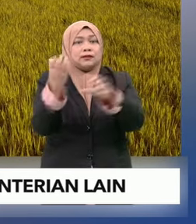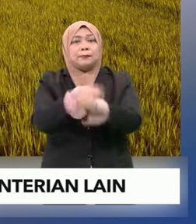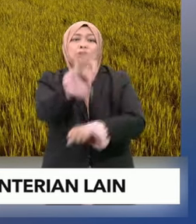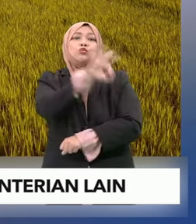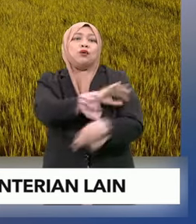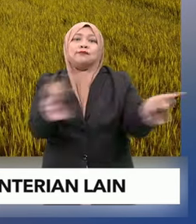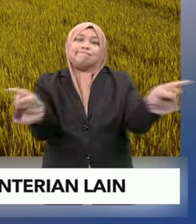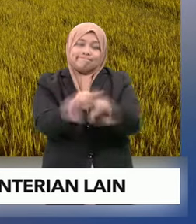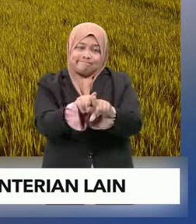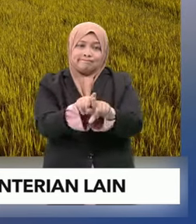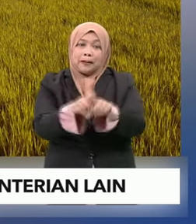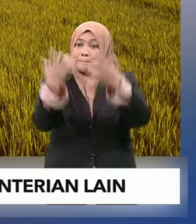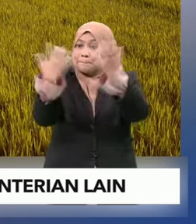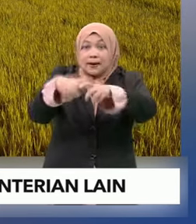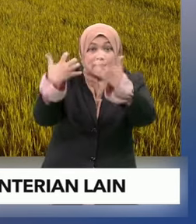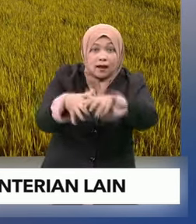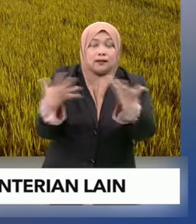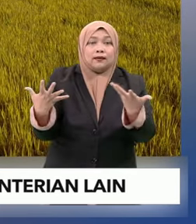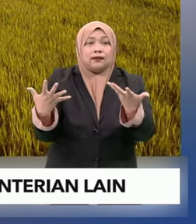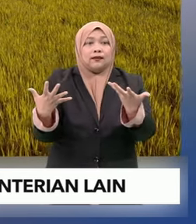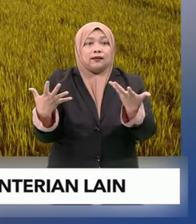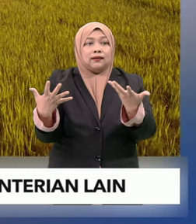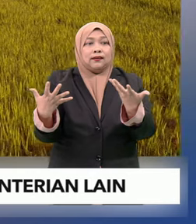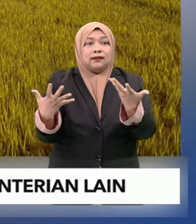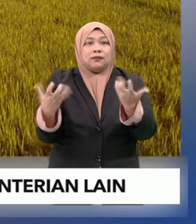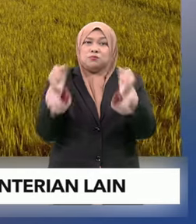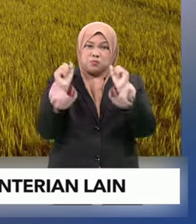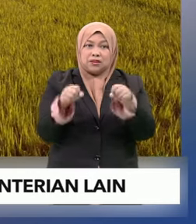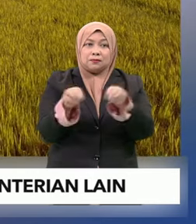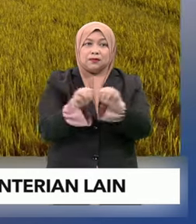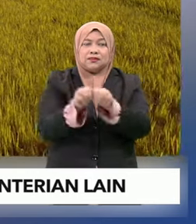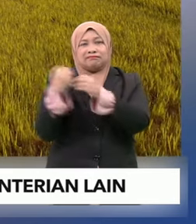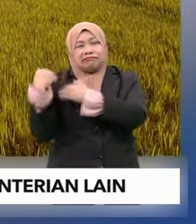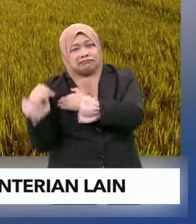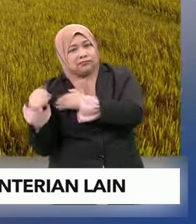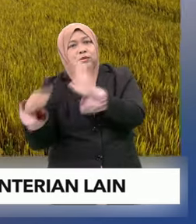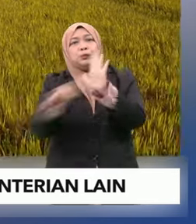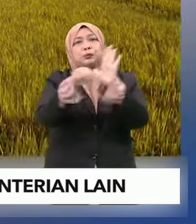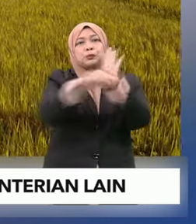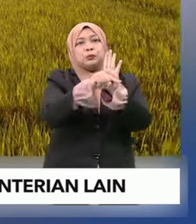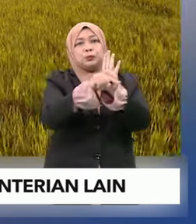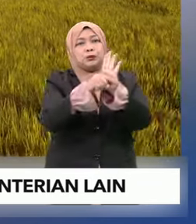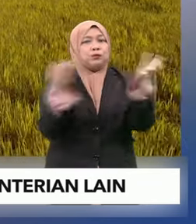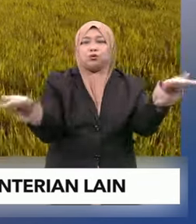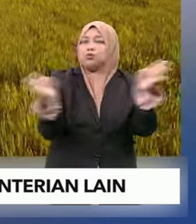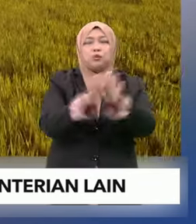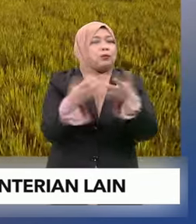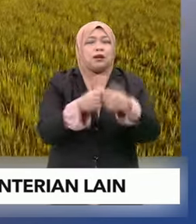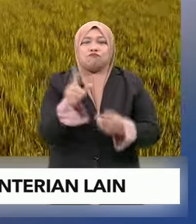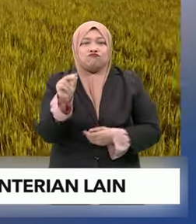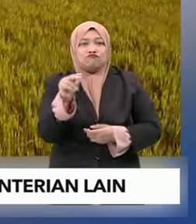keuntungan. Penghilang tidaklah sampai mereka menenggung kerugian sampai menutup perusahaan mereka